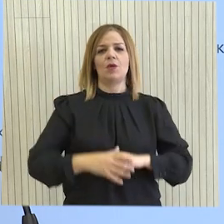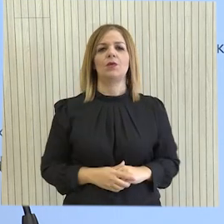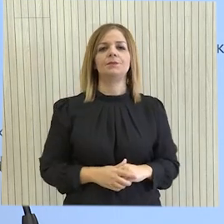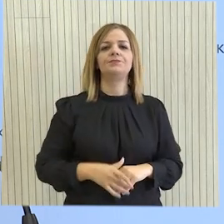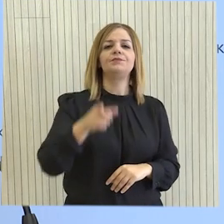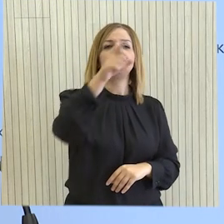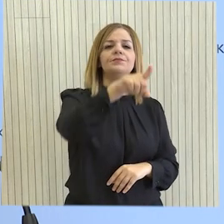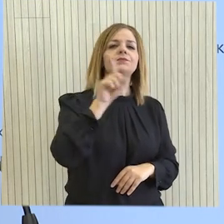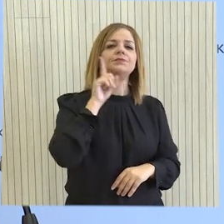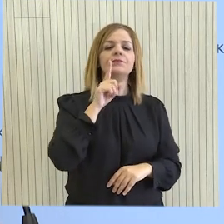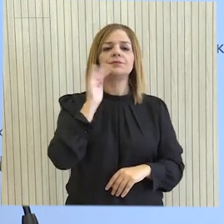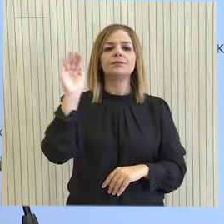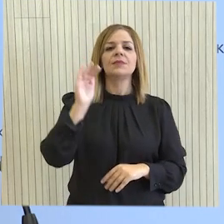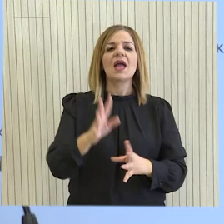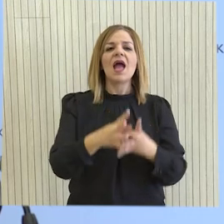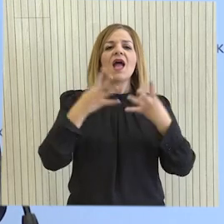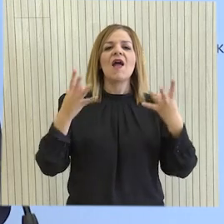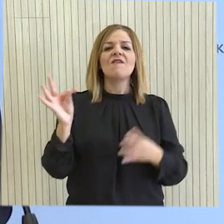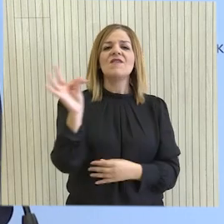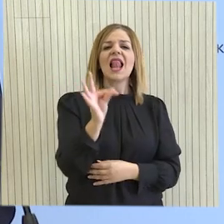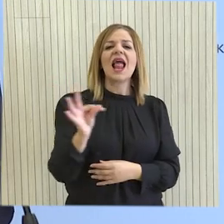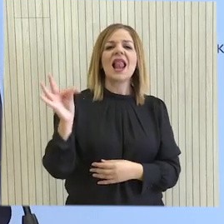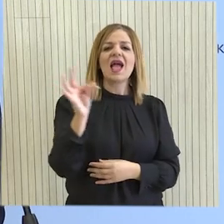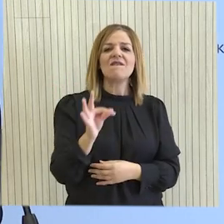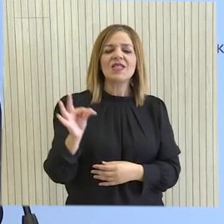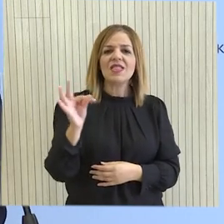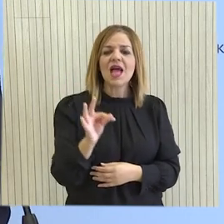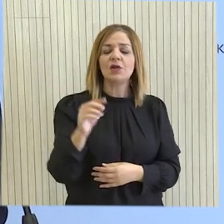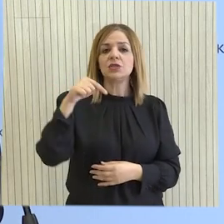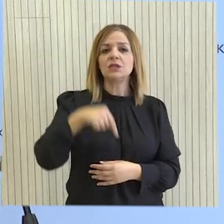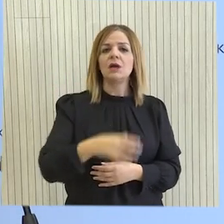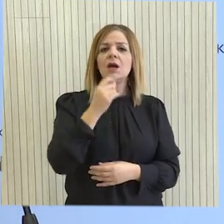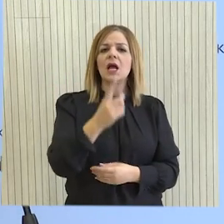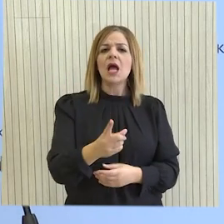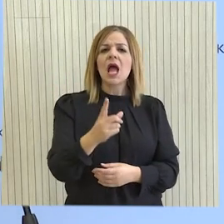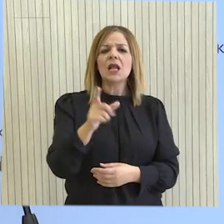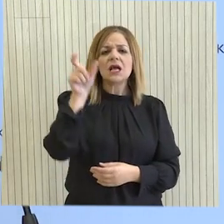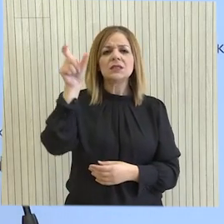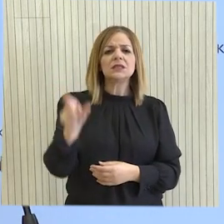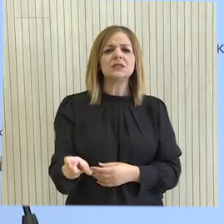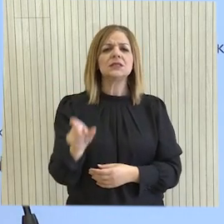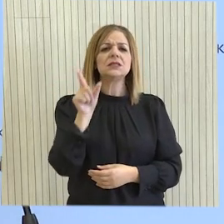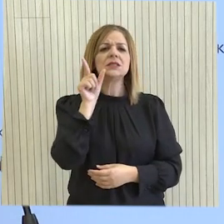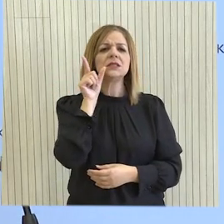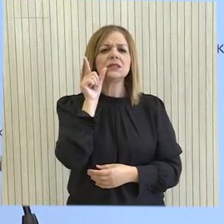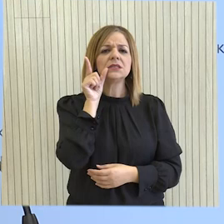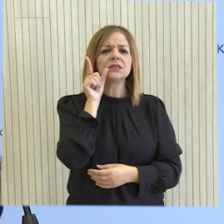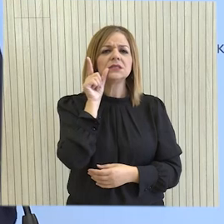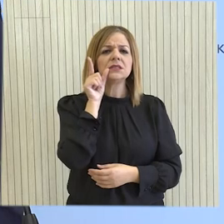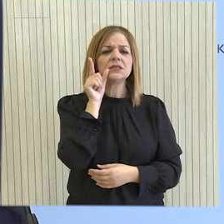Υπάρχει ένα δημοσίγμα για ένα δημοσίγμα σήμερα, για ένα σώνα, ο οποίος δίνεται ότι έχει